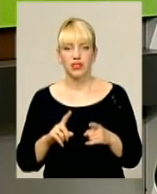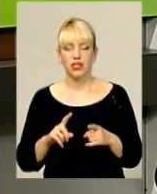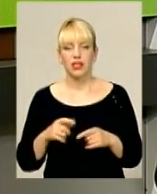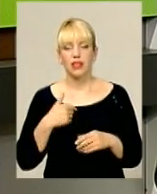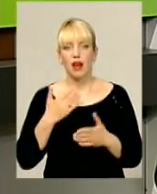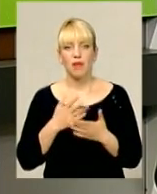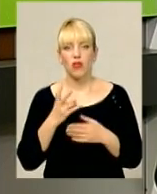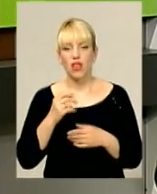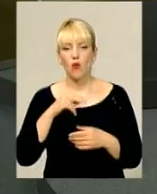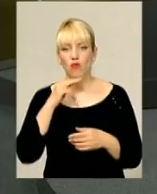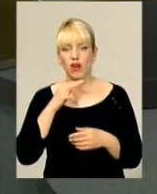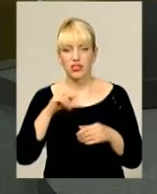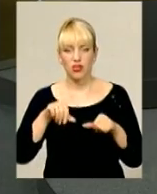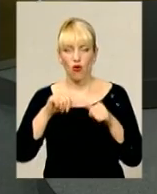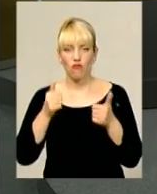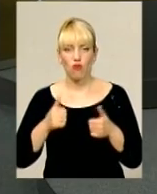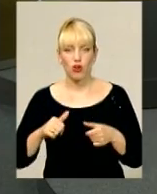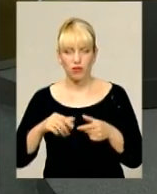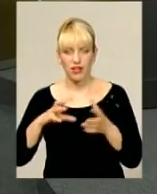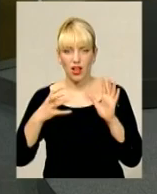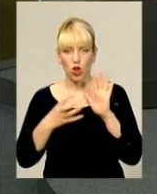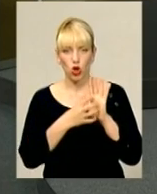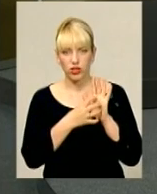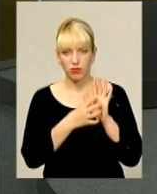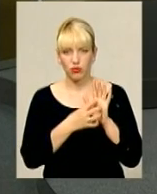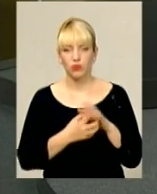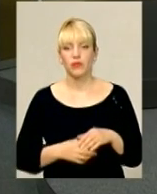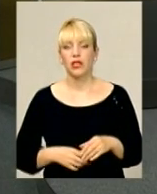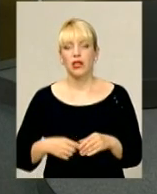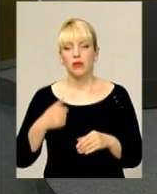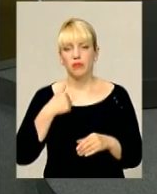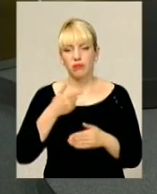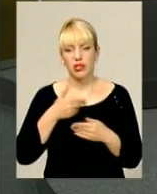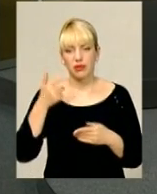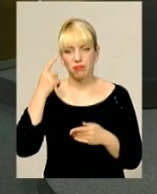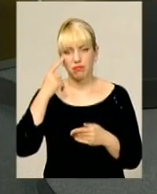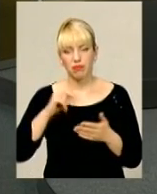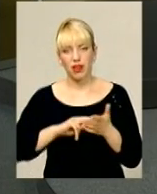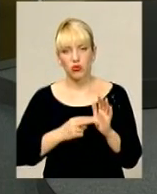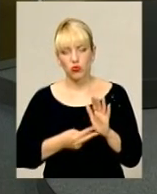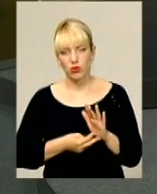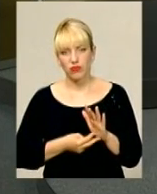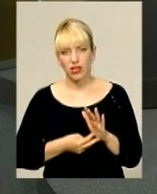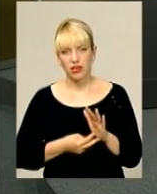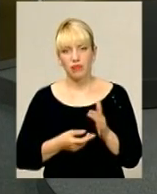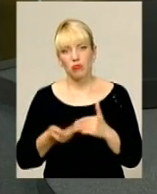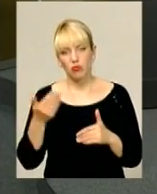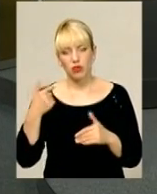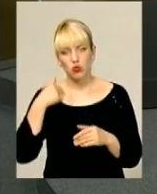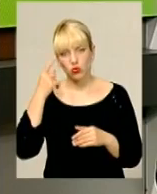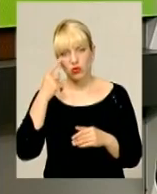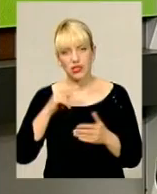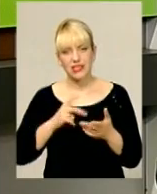увазі саме оформлення. Оформлення логотипу. Ми планували залучати